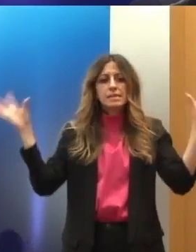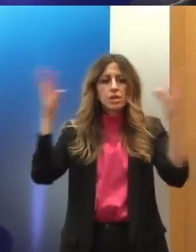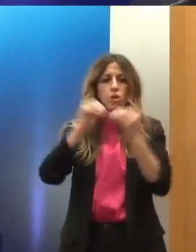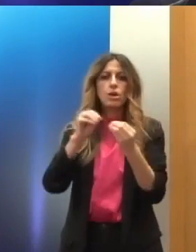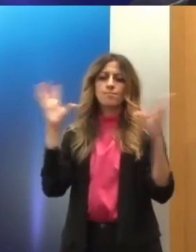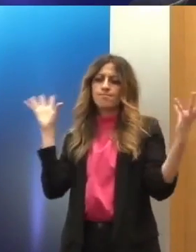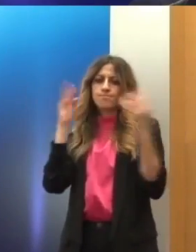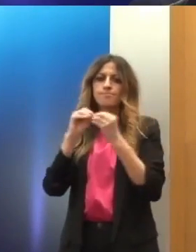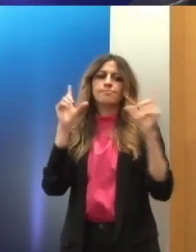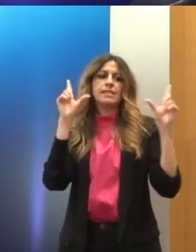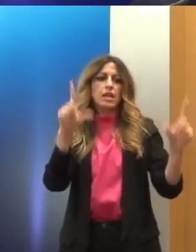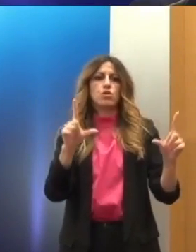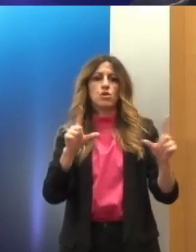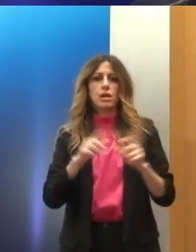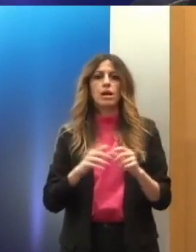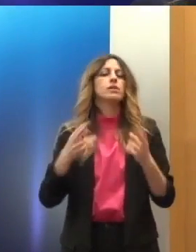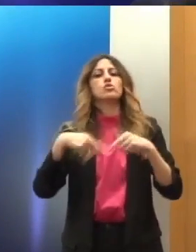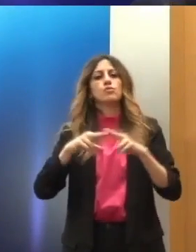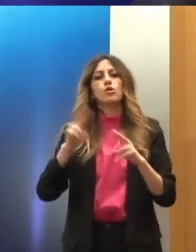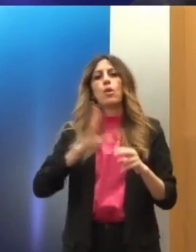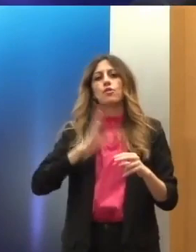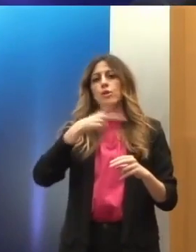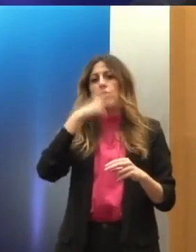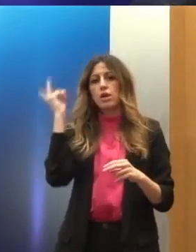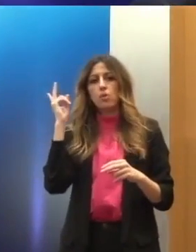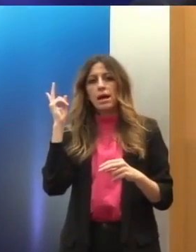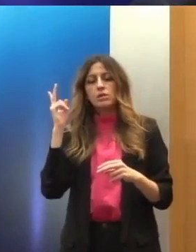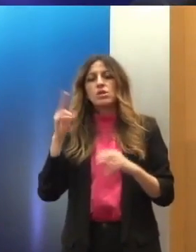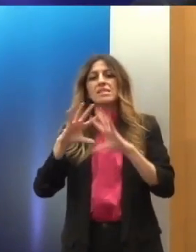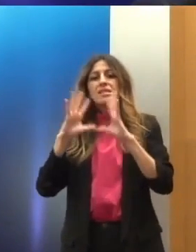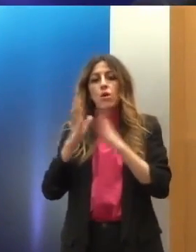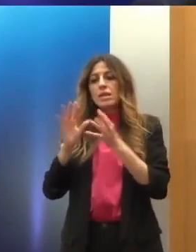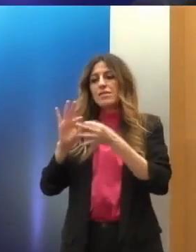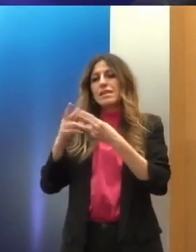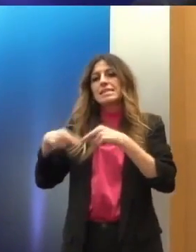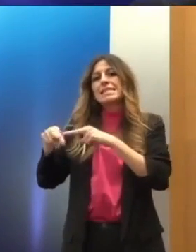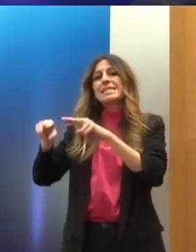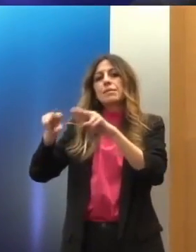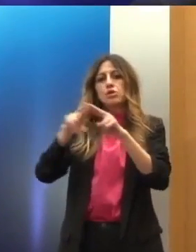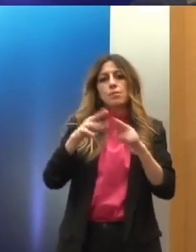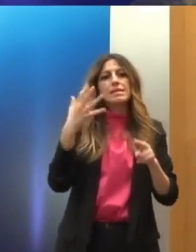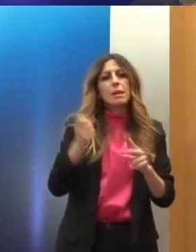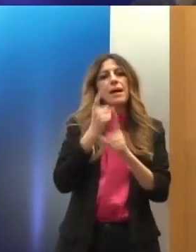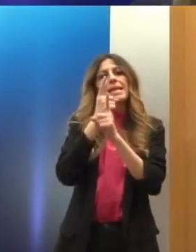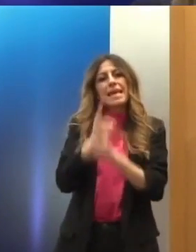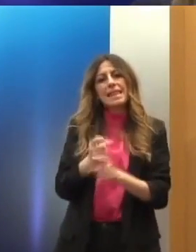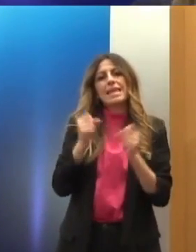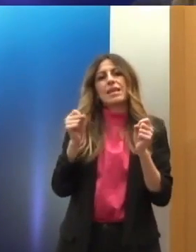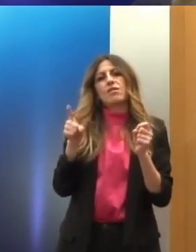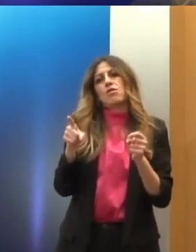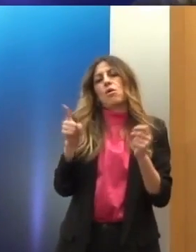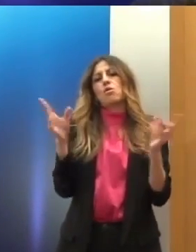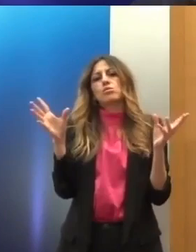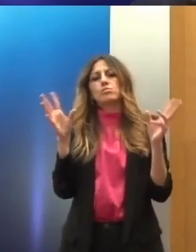ενώπιον του Συμβουλίου Ανθρωπίνων Δικαιωμάτων, υπάρχει μια ειδική θέση για τις εθνικές αρχές ανθρωπίνων